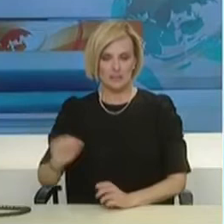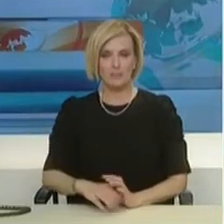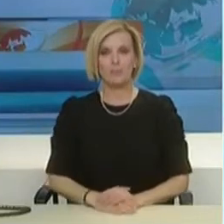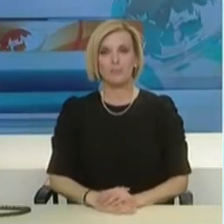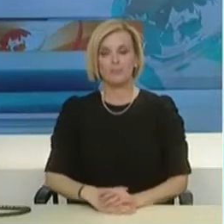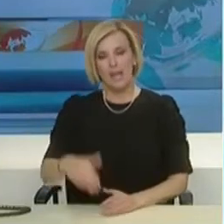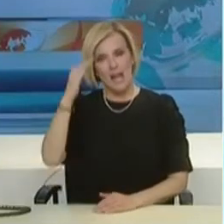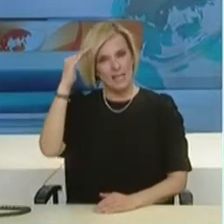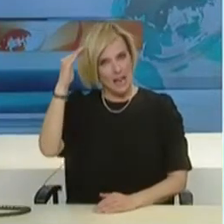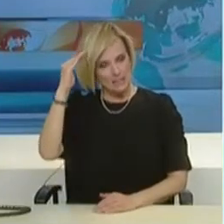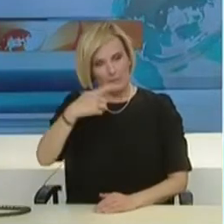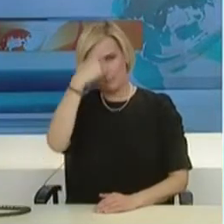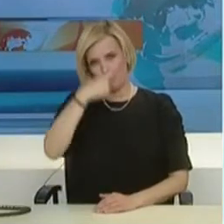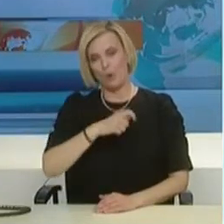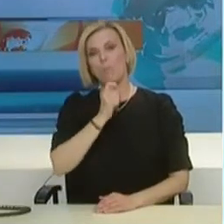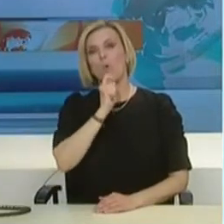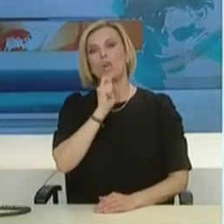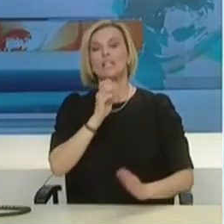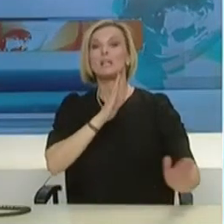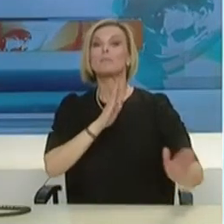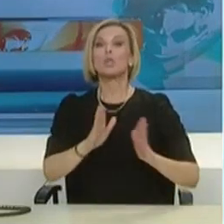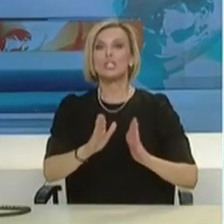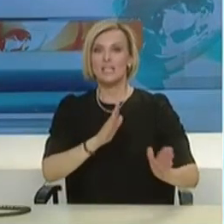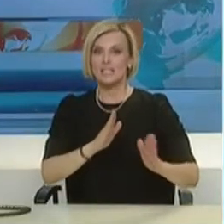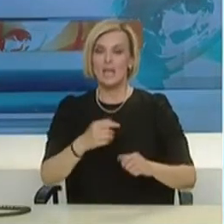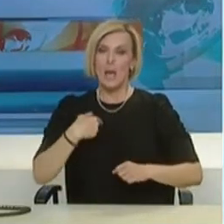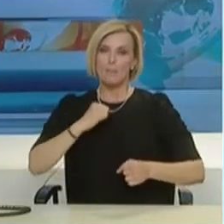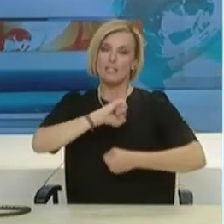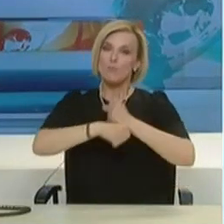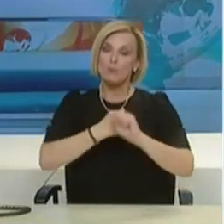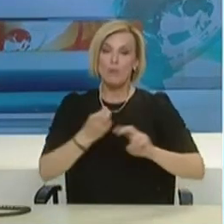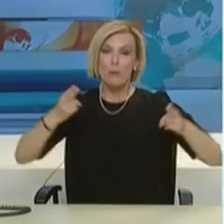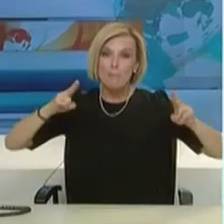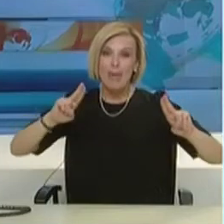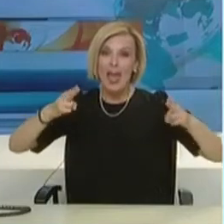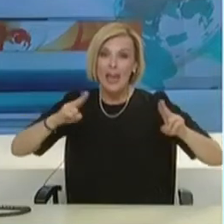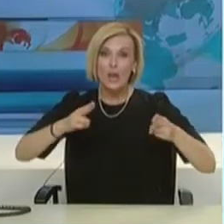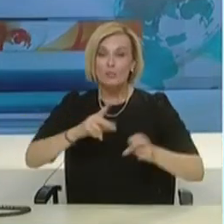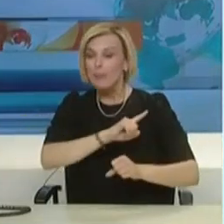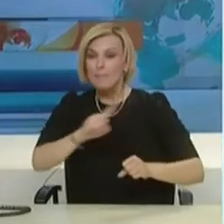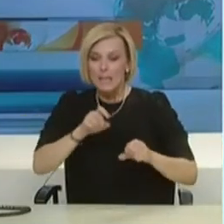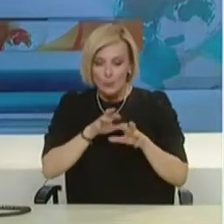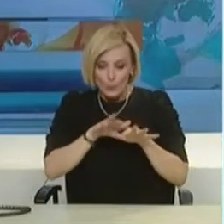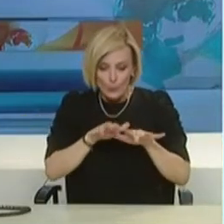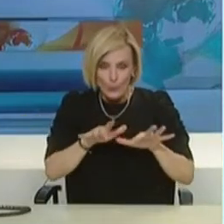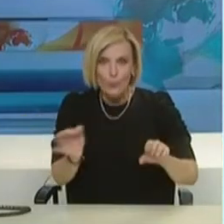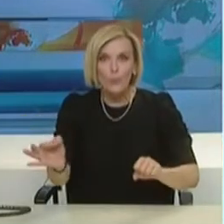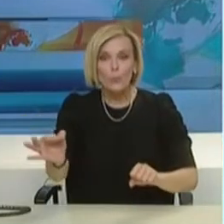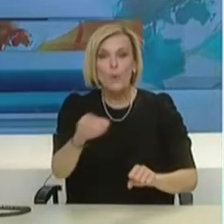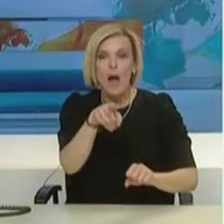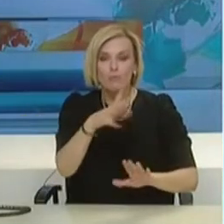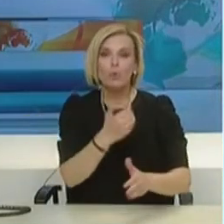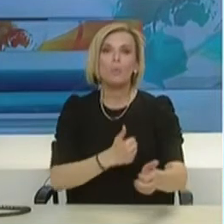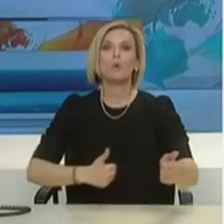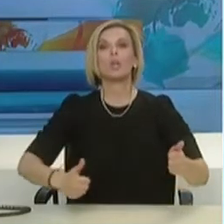Καλησπέρα για την πολιτική προστασία. Ο περιορισμός της εξάπλωσης του κορονοϊού αποτελεί την απόλυτη προτεραιότητά μας και